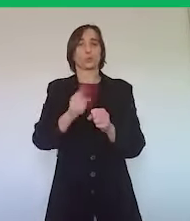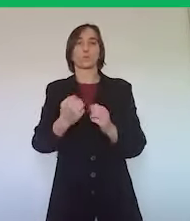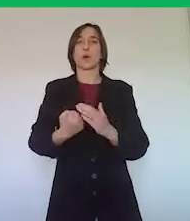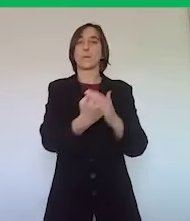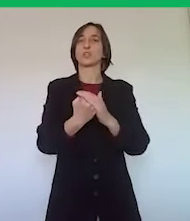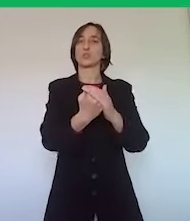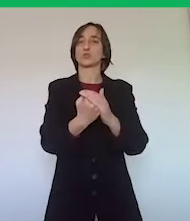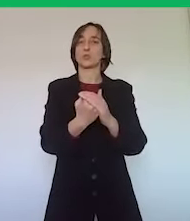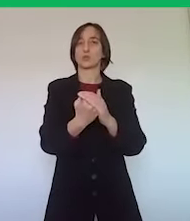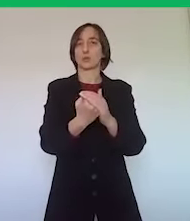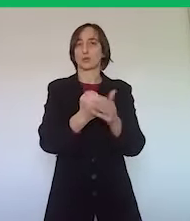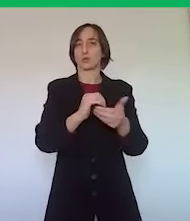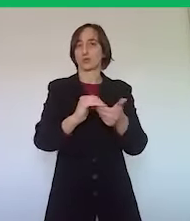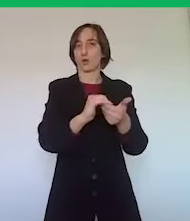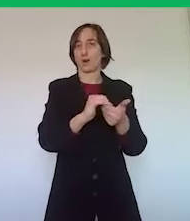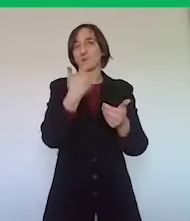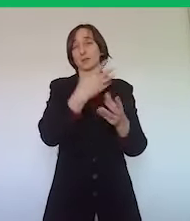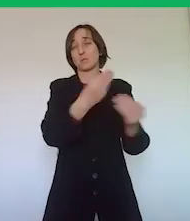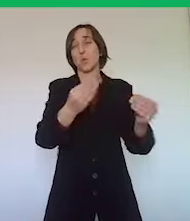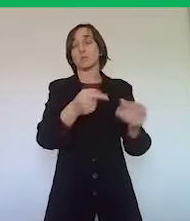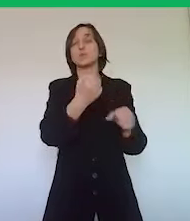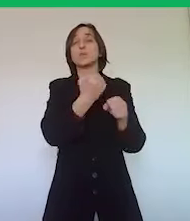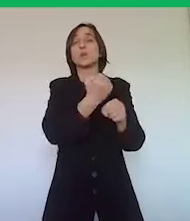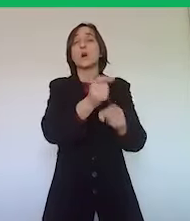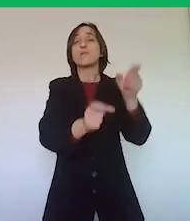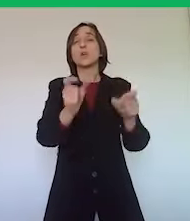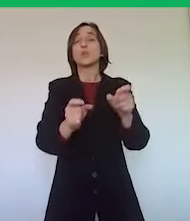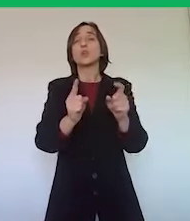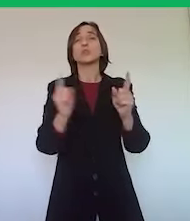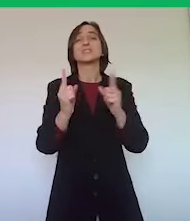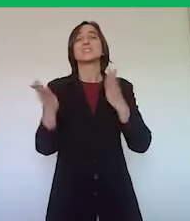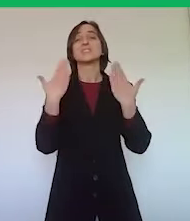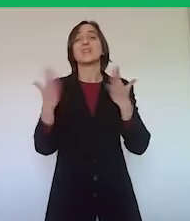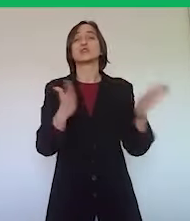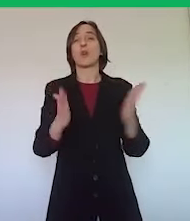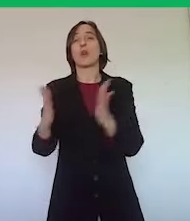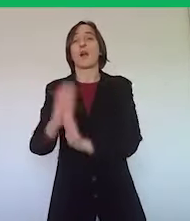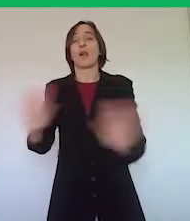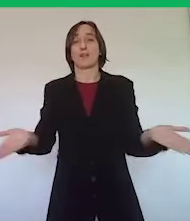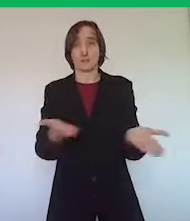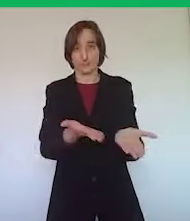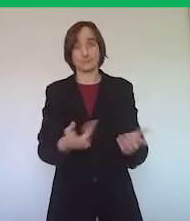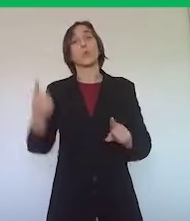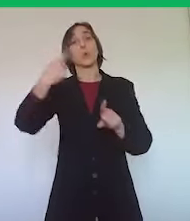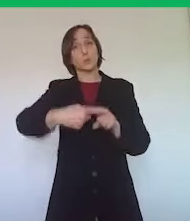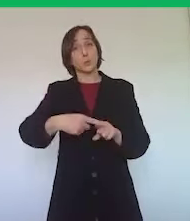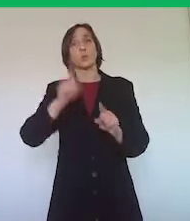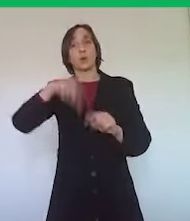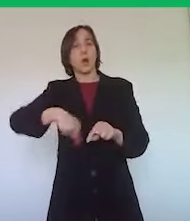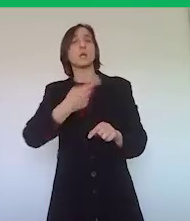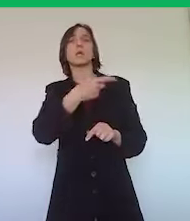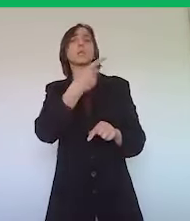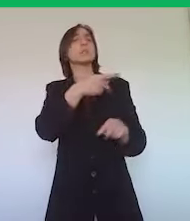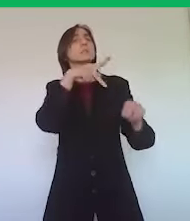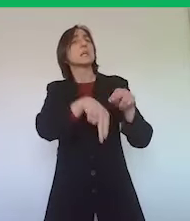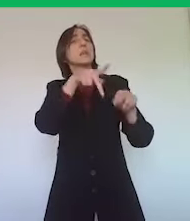ammortizzatori sociali ai tanti lavoratori stagionali, così come siamo in campo per dilazionare, spostare avanti